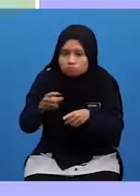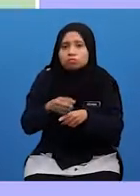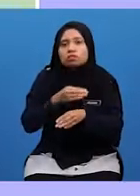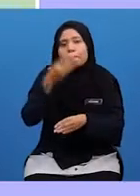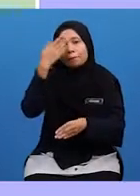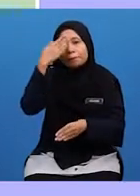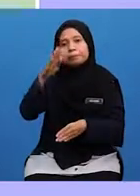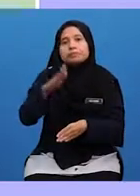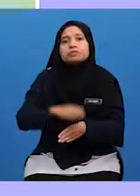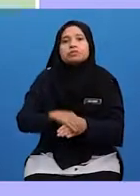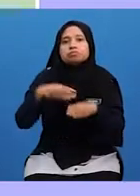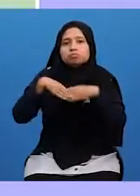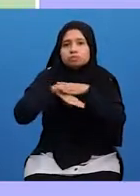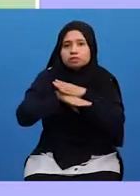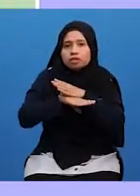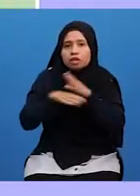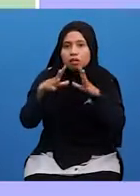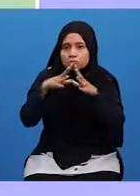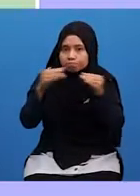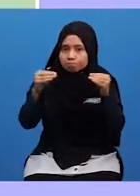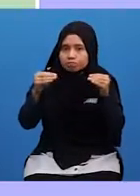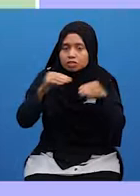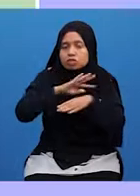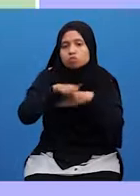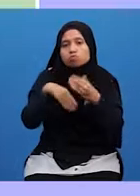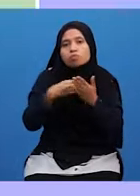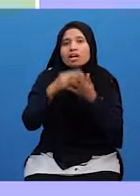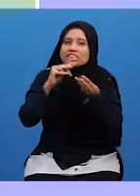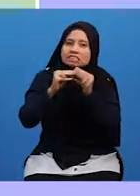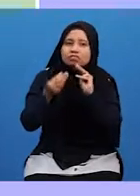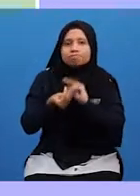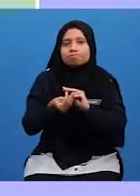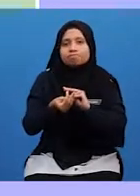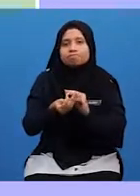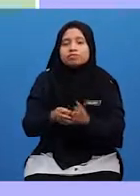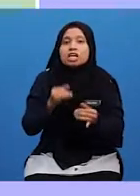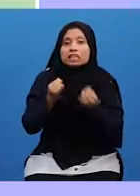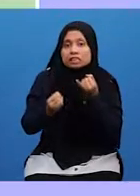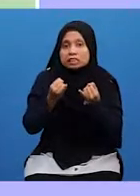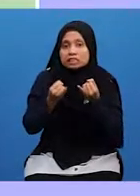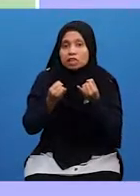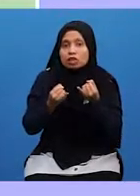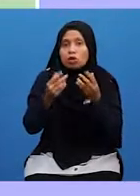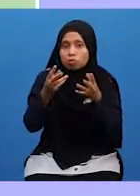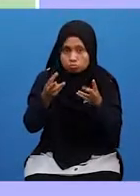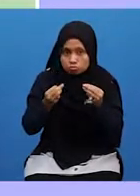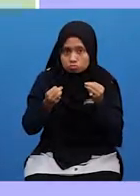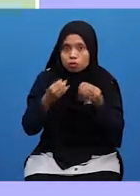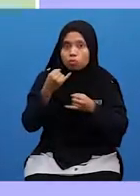bijaksana dalam menyelesaikan sesuatu perkara Jika nak berjaya